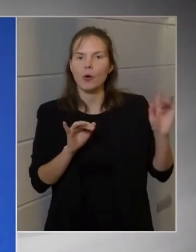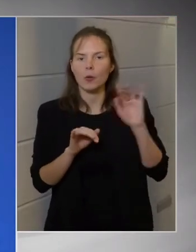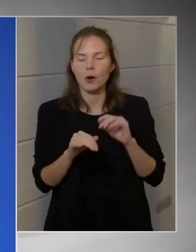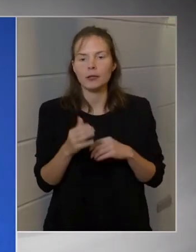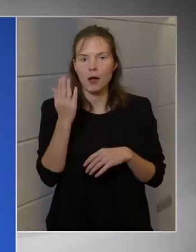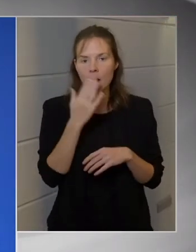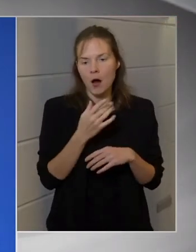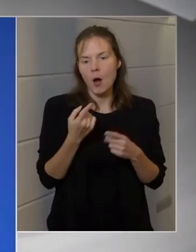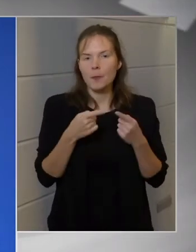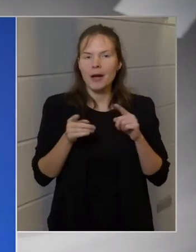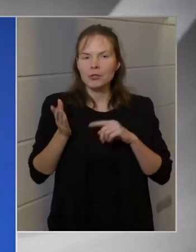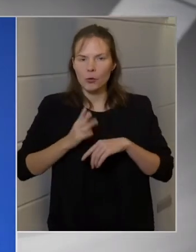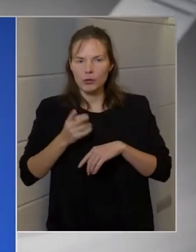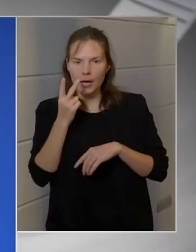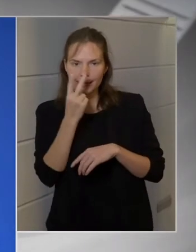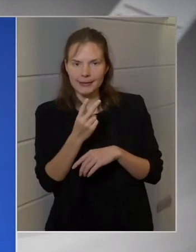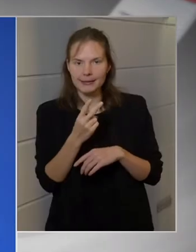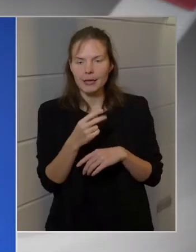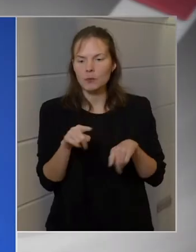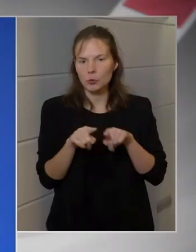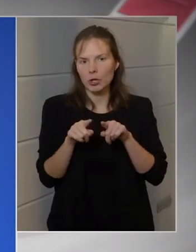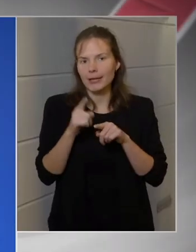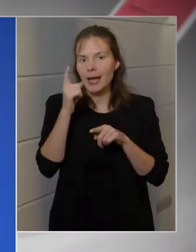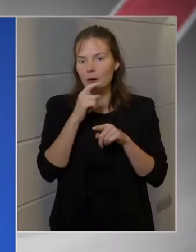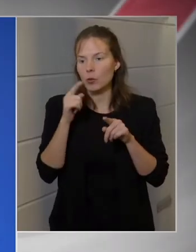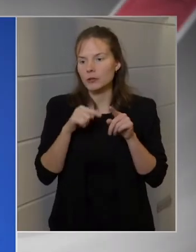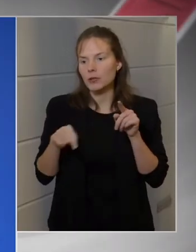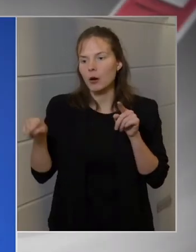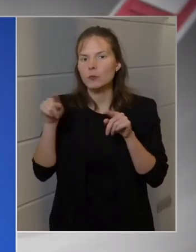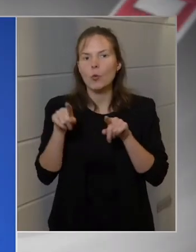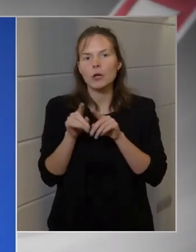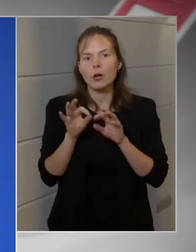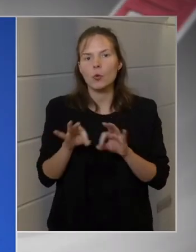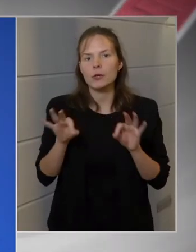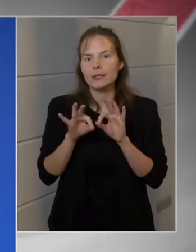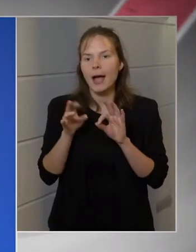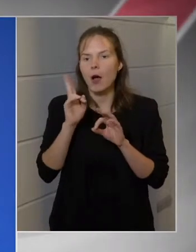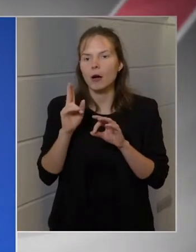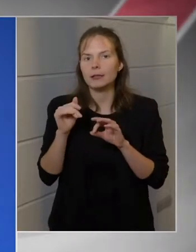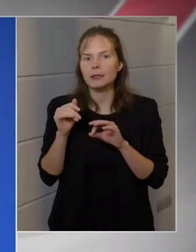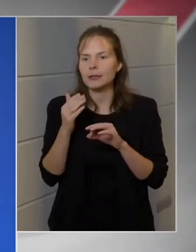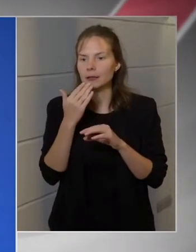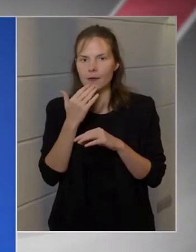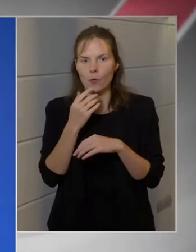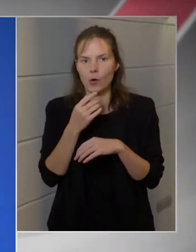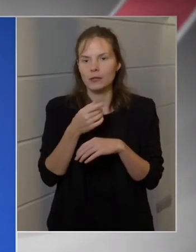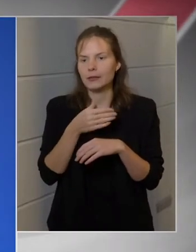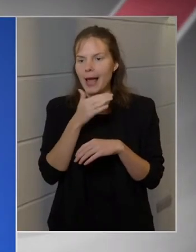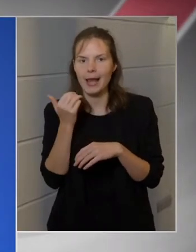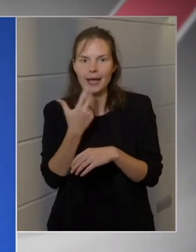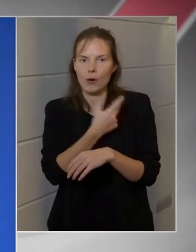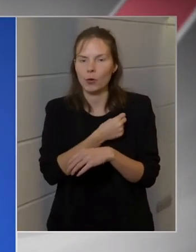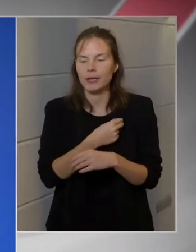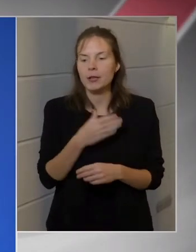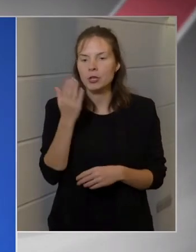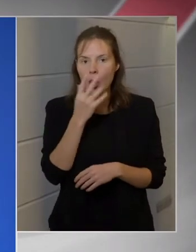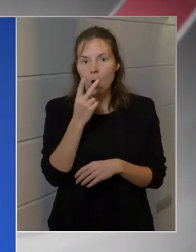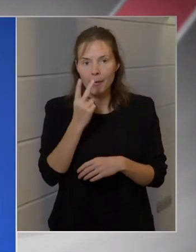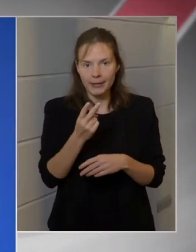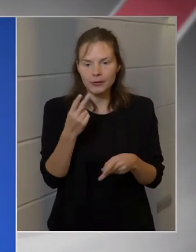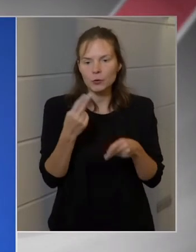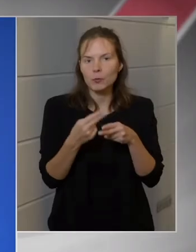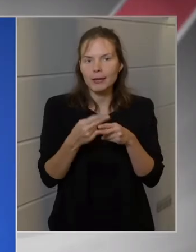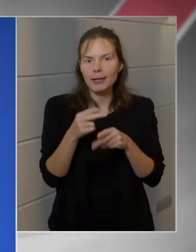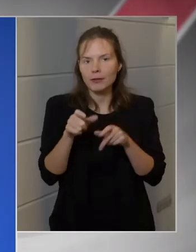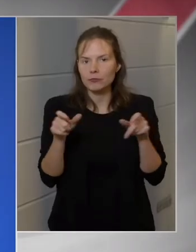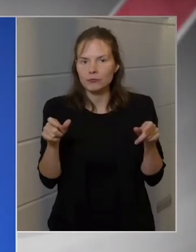oldalát nézem, ugyanannyivel rosszabbak azokban az országban, amiknek tőlünk le vannak maradva. Tehát ha valaki megnézi a megbetegedések számát, és különösen